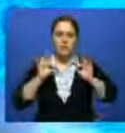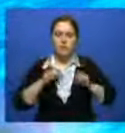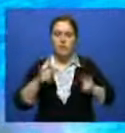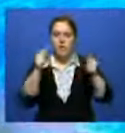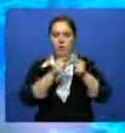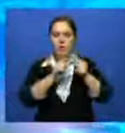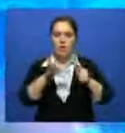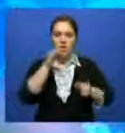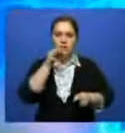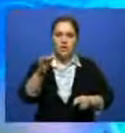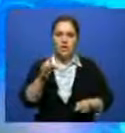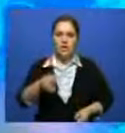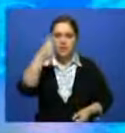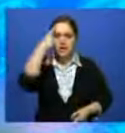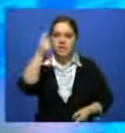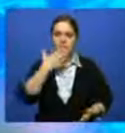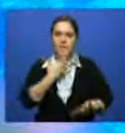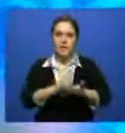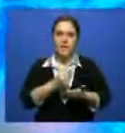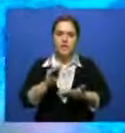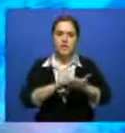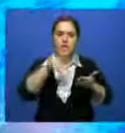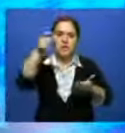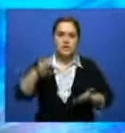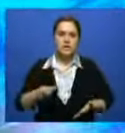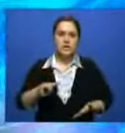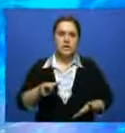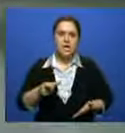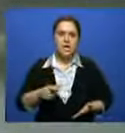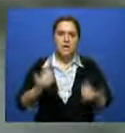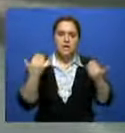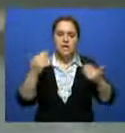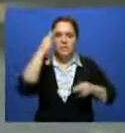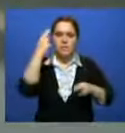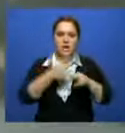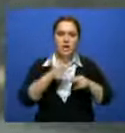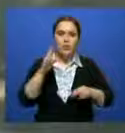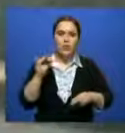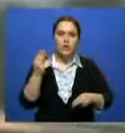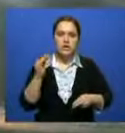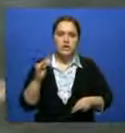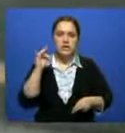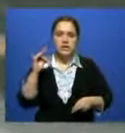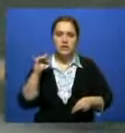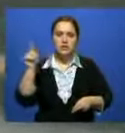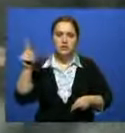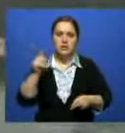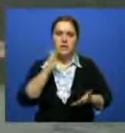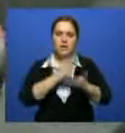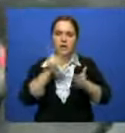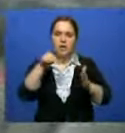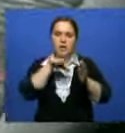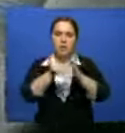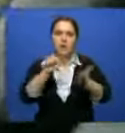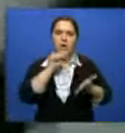прокуратура эти данные не подтверждает. Как сообщает наш корреспондент во Франции Елена Минкевич, сейчас братья Куаши находятся в типографии